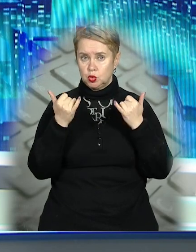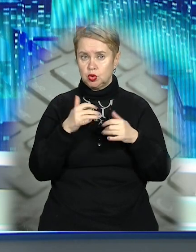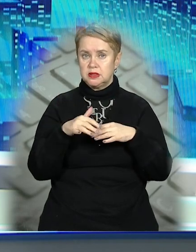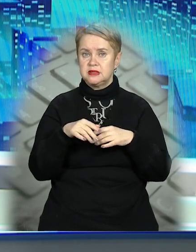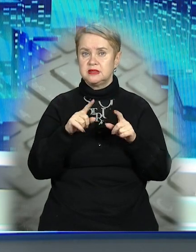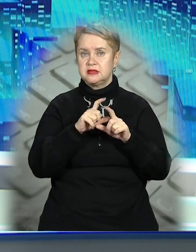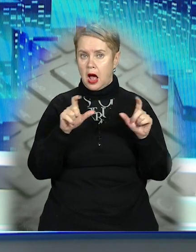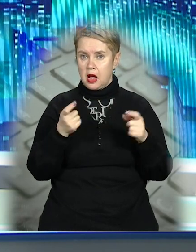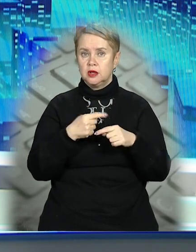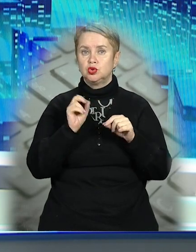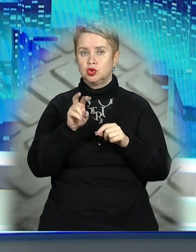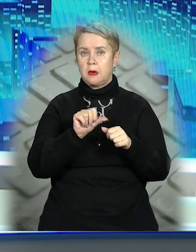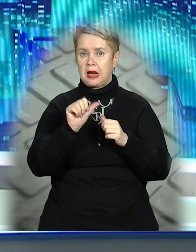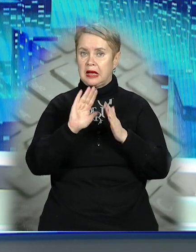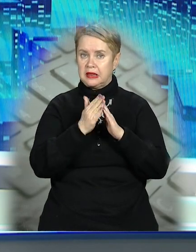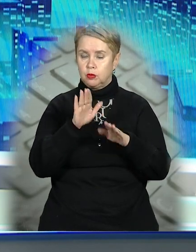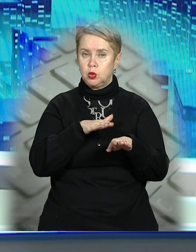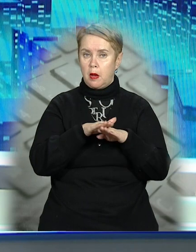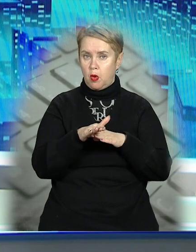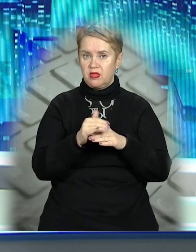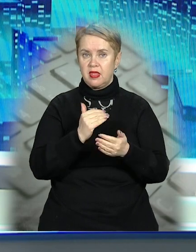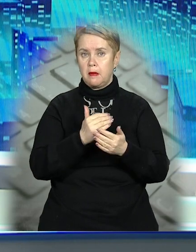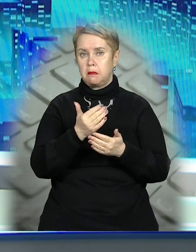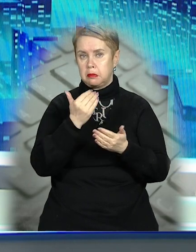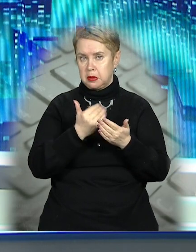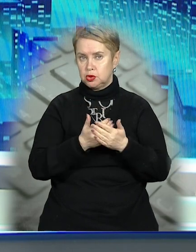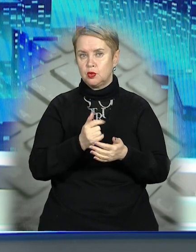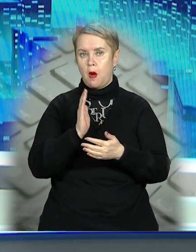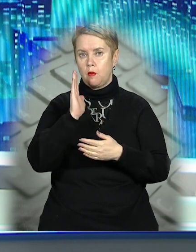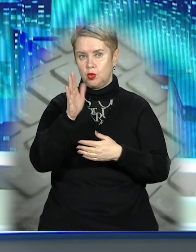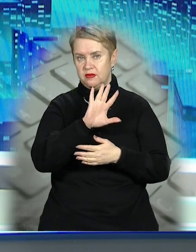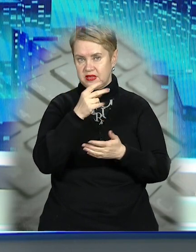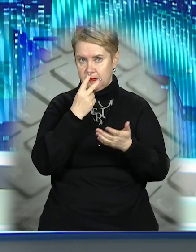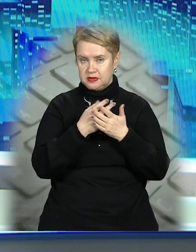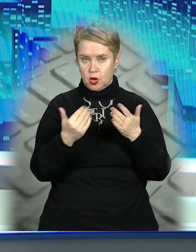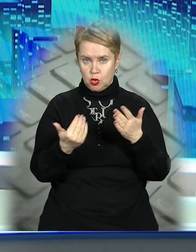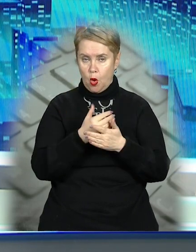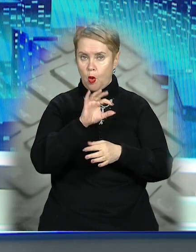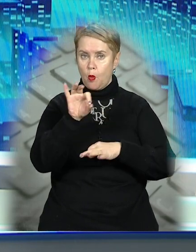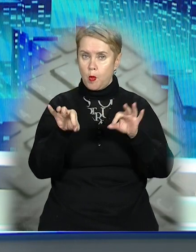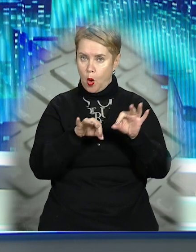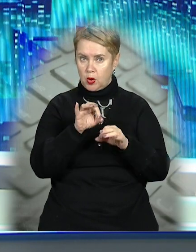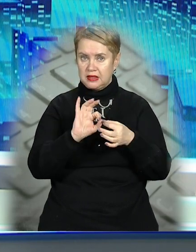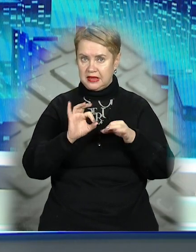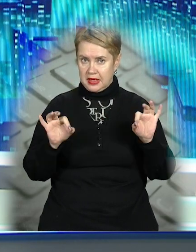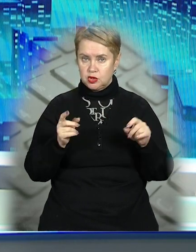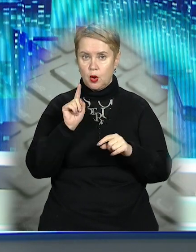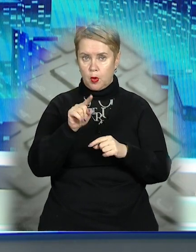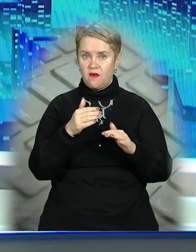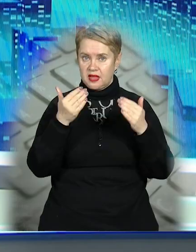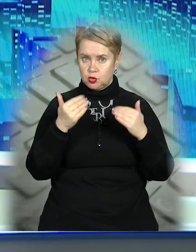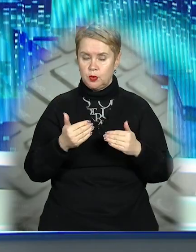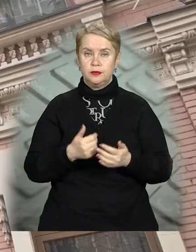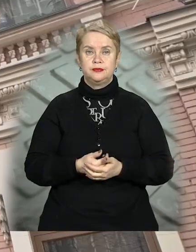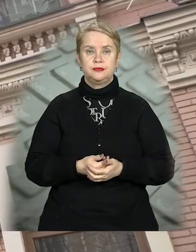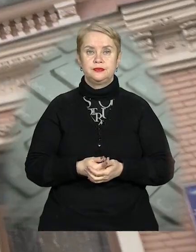заклади та чим, окрім книг, будуть наповнені вже в найближчому майбутньому, усе представили у новому проєкті. Детальніше про нього в наступному